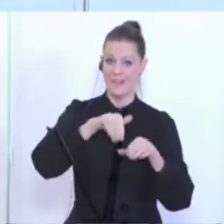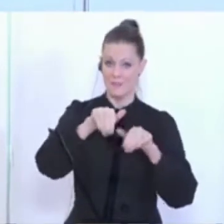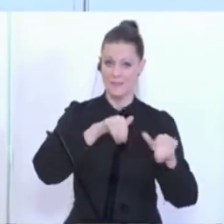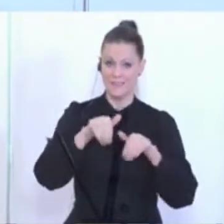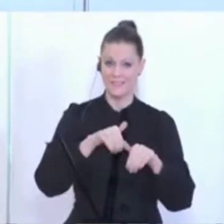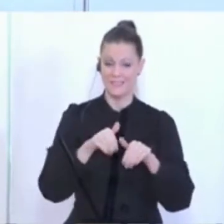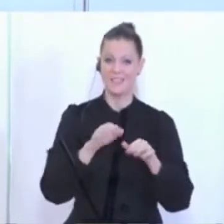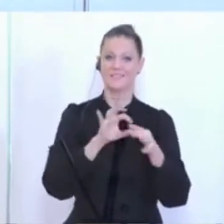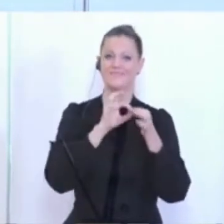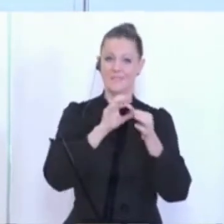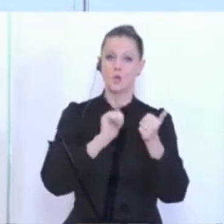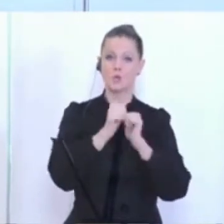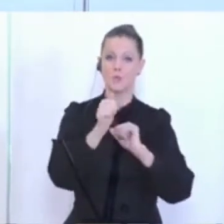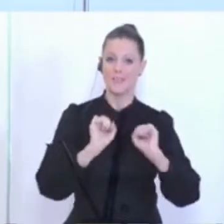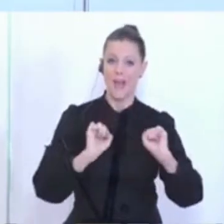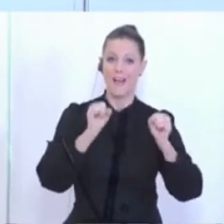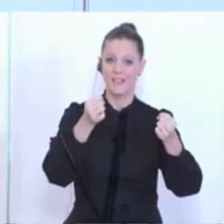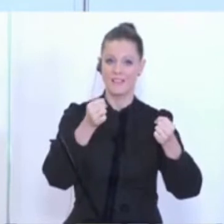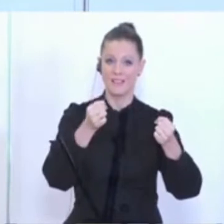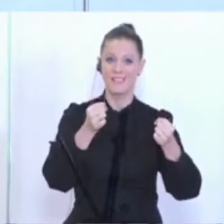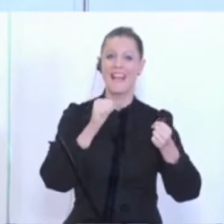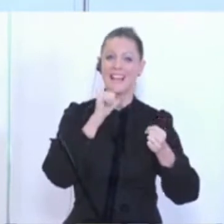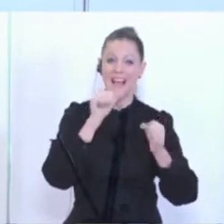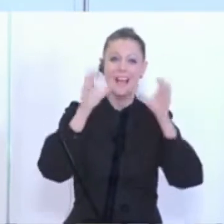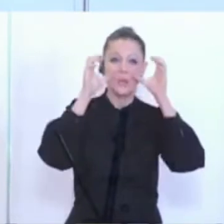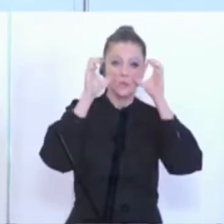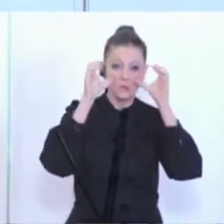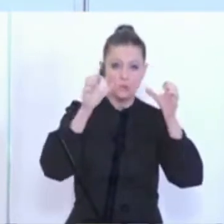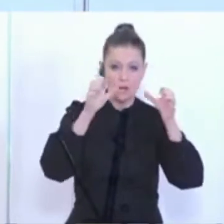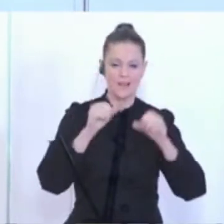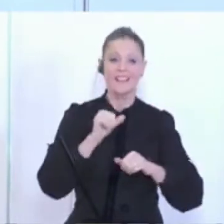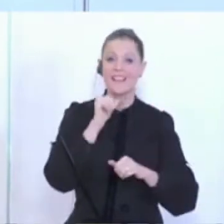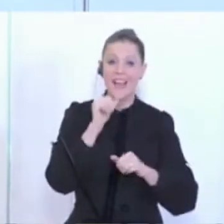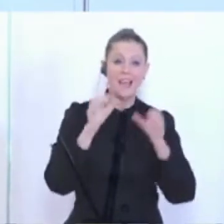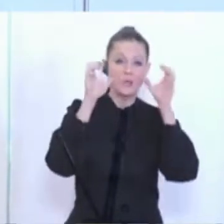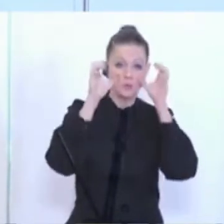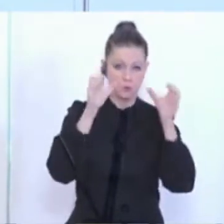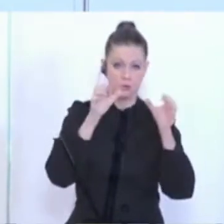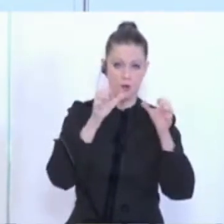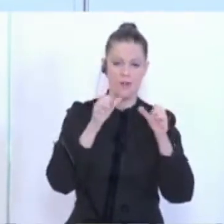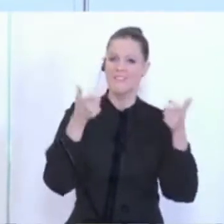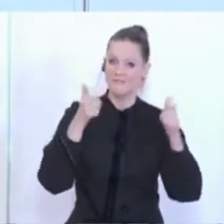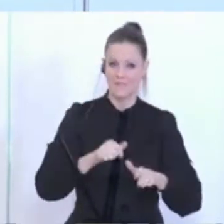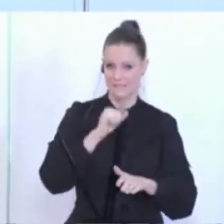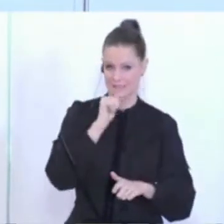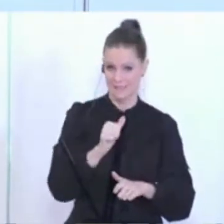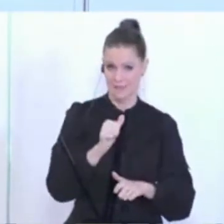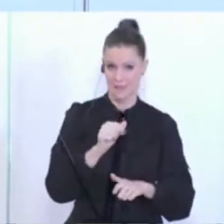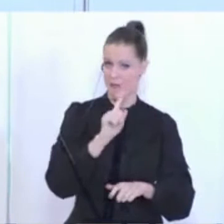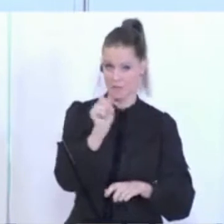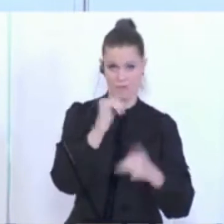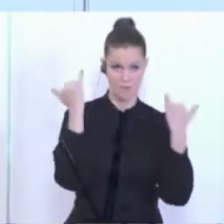es sich hier um sportliche Aktivitäten ohne Zuschauer handelt, ohne Zuschauerinnen und Zuschauer, damit es da mal kein